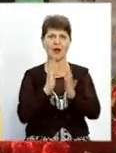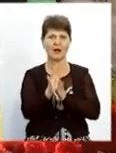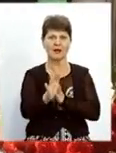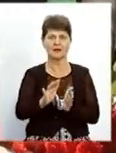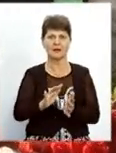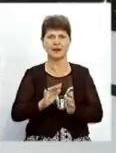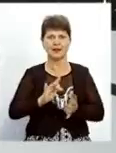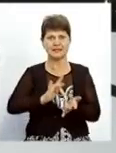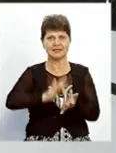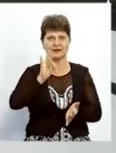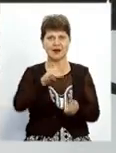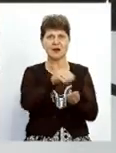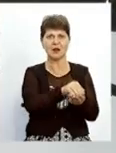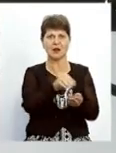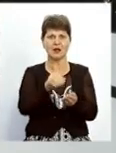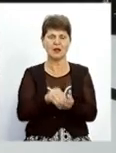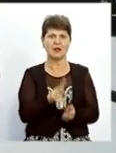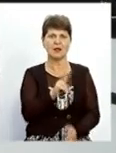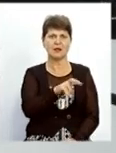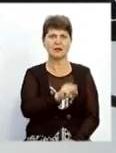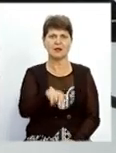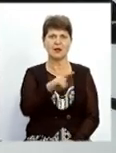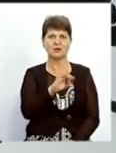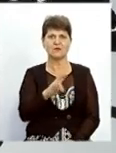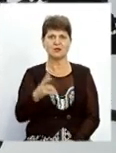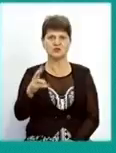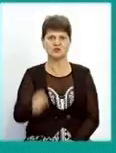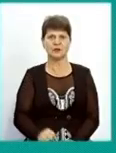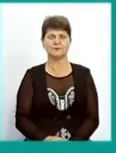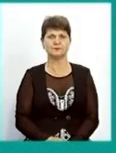центрального кладовища. Ірина Хоходра, Юрій Добровольський, Новини.